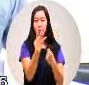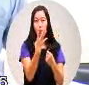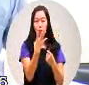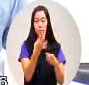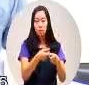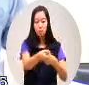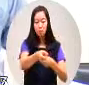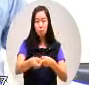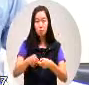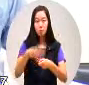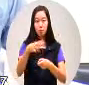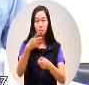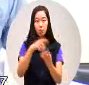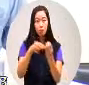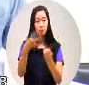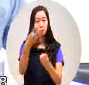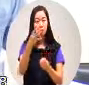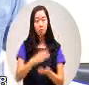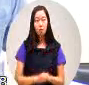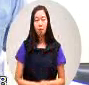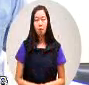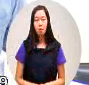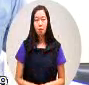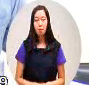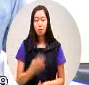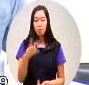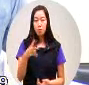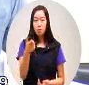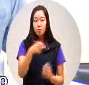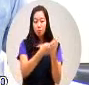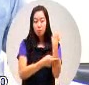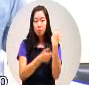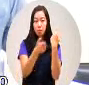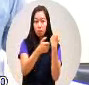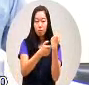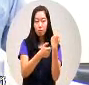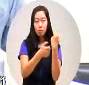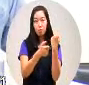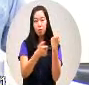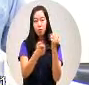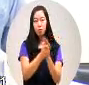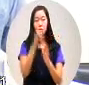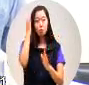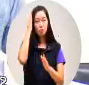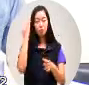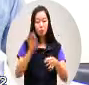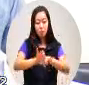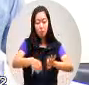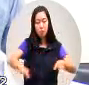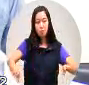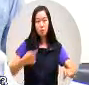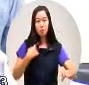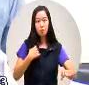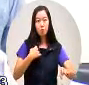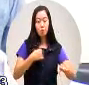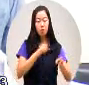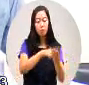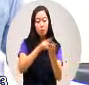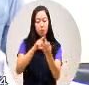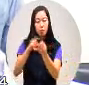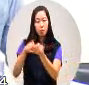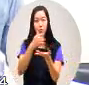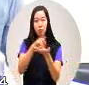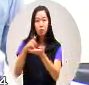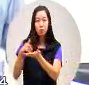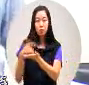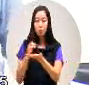黑管那么五十公尺的黑管我给它算算